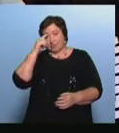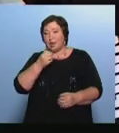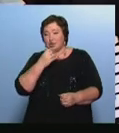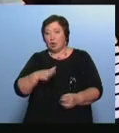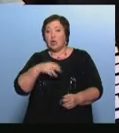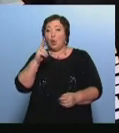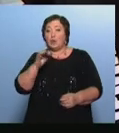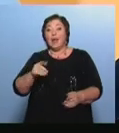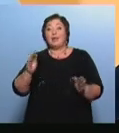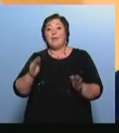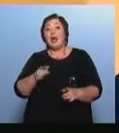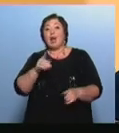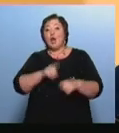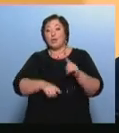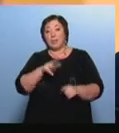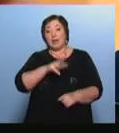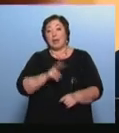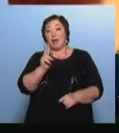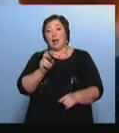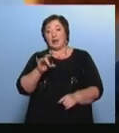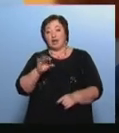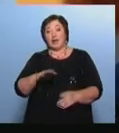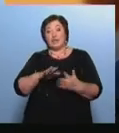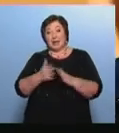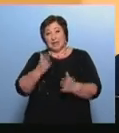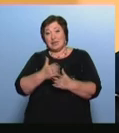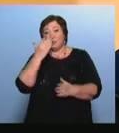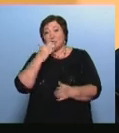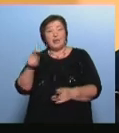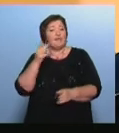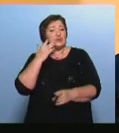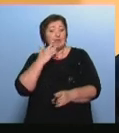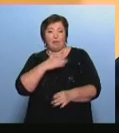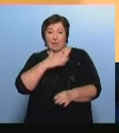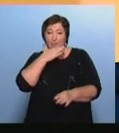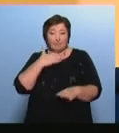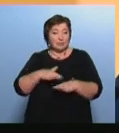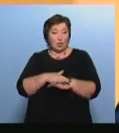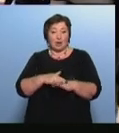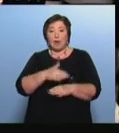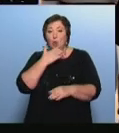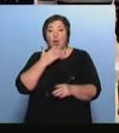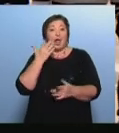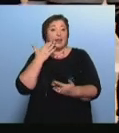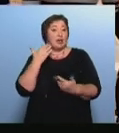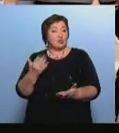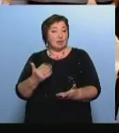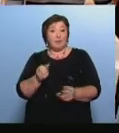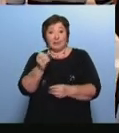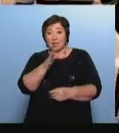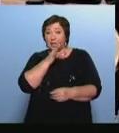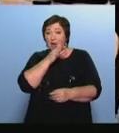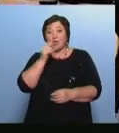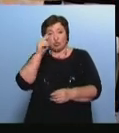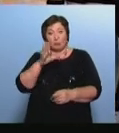Курье на малой родине Михаила Калашникова В селе есть музей, там всегда бывает многолюдно, много иностранцев 15-летняя школьница